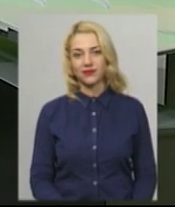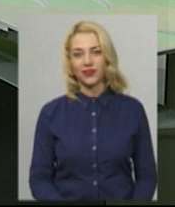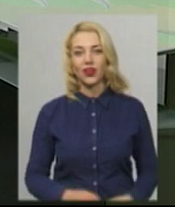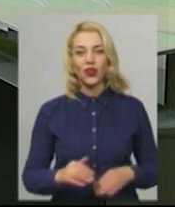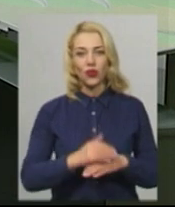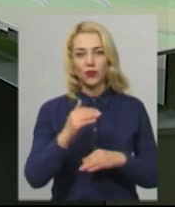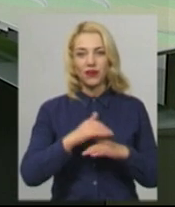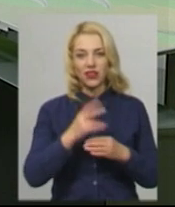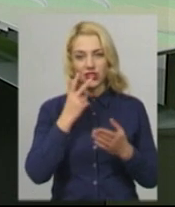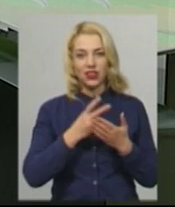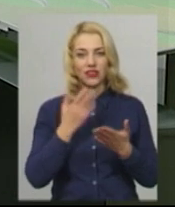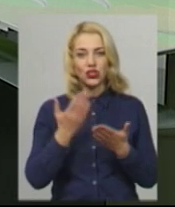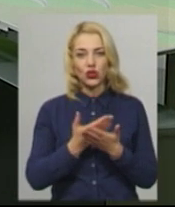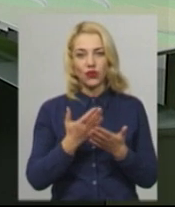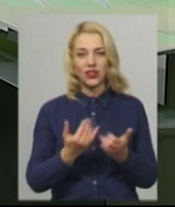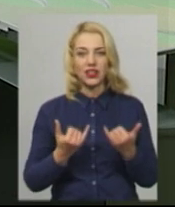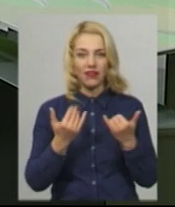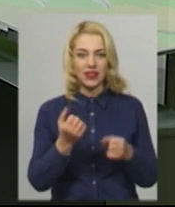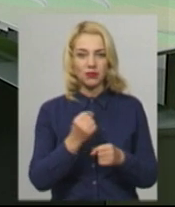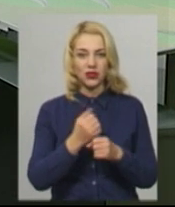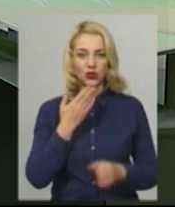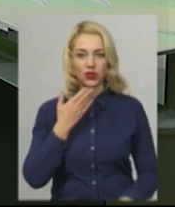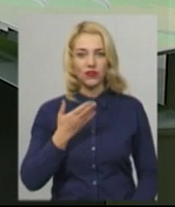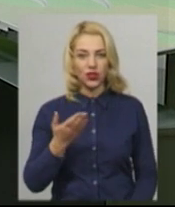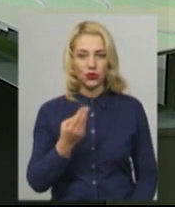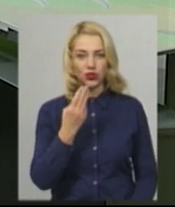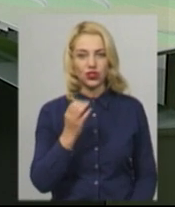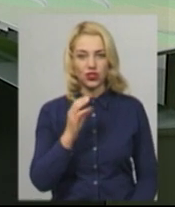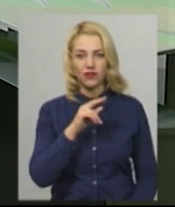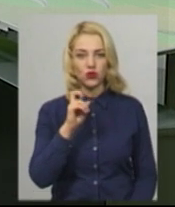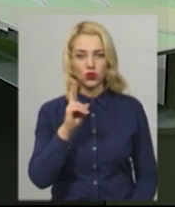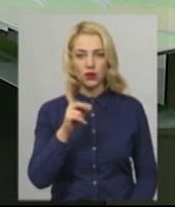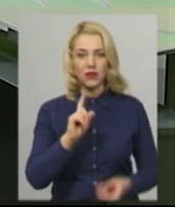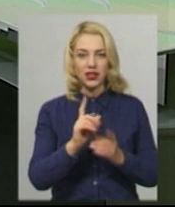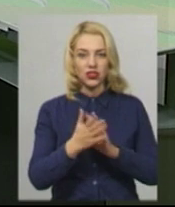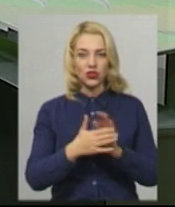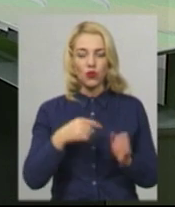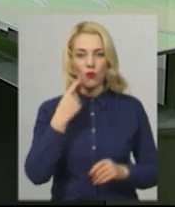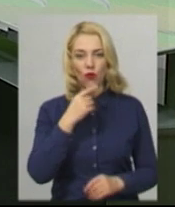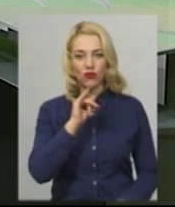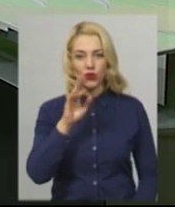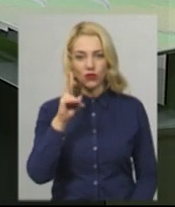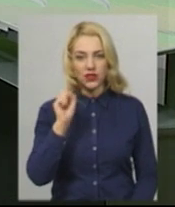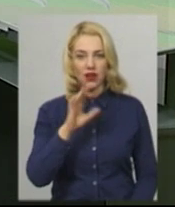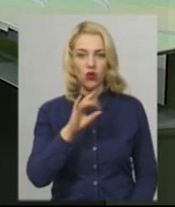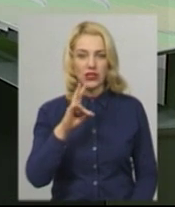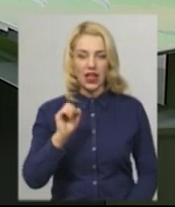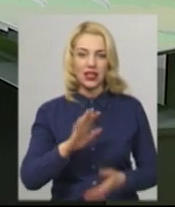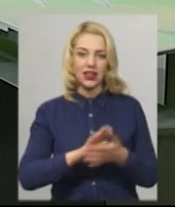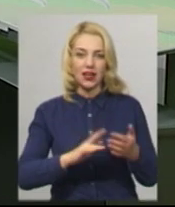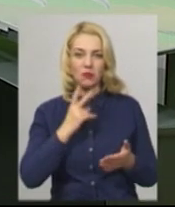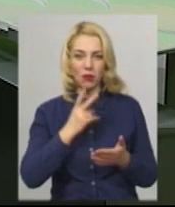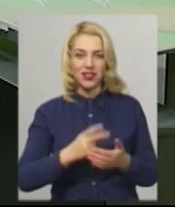Доброго вечора, ефірі новини. У студії для вас працює ведуча Катерина Шевчук, на жест умову перекладає Оксана Фіновська. Далі ви побачите.